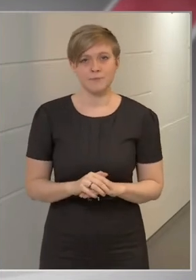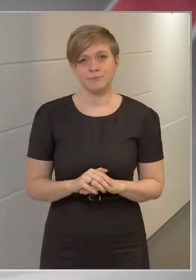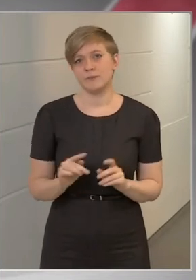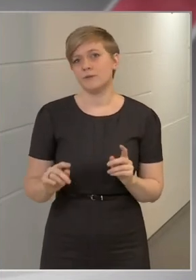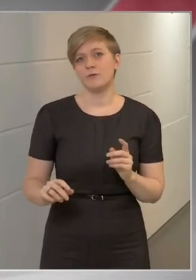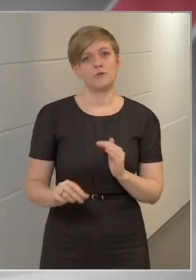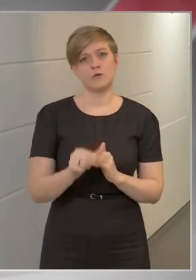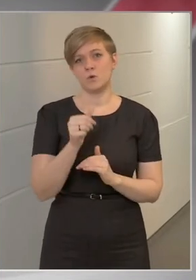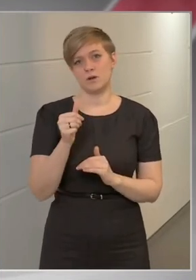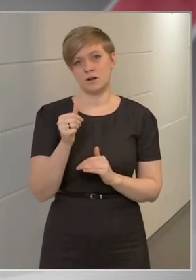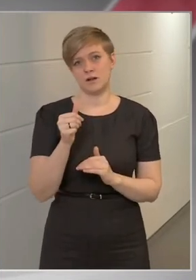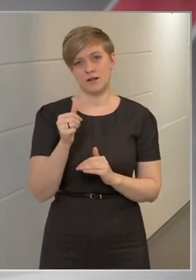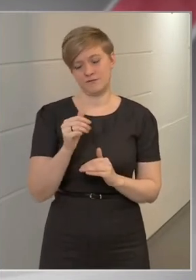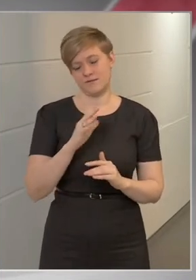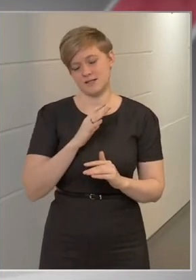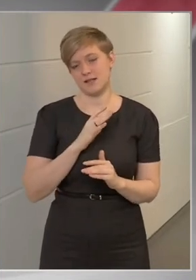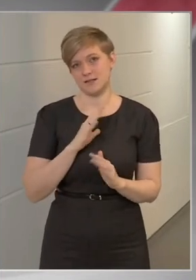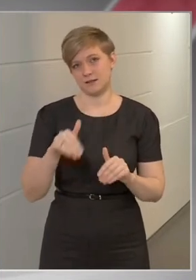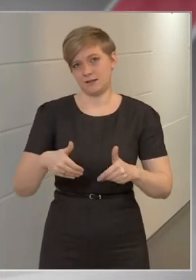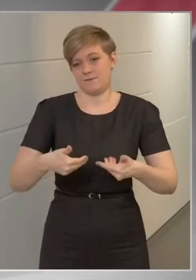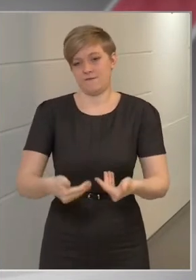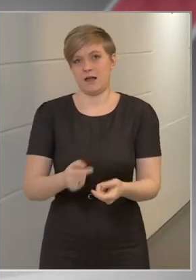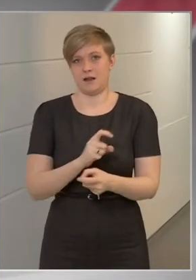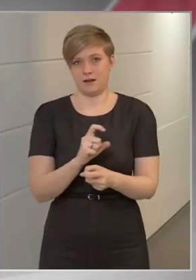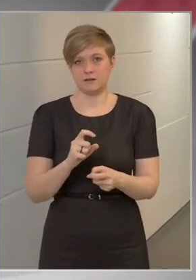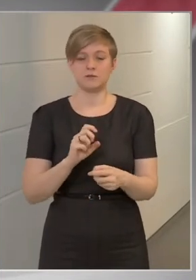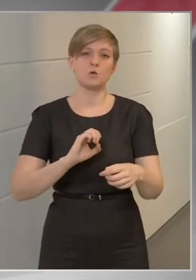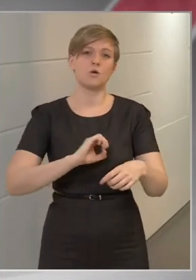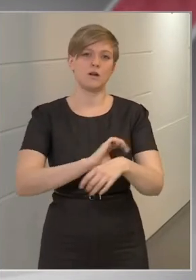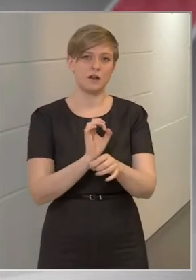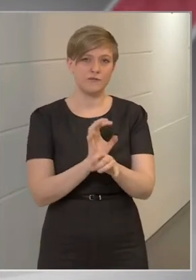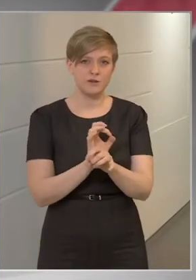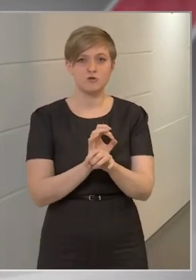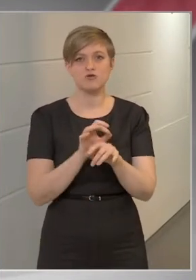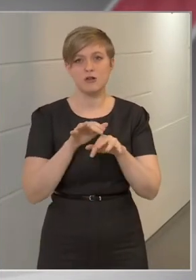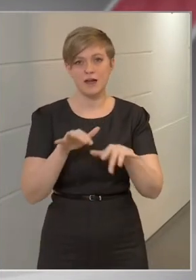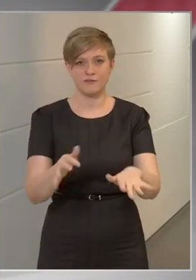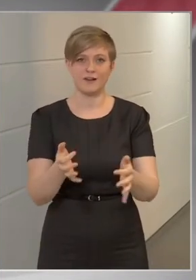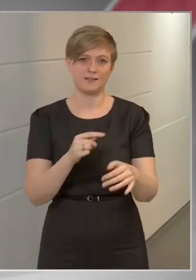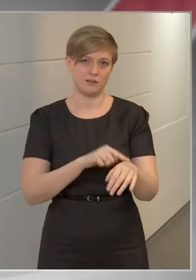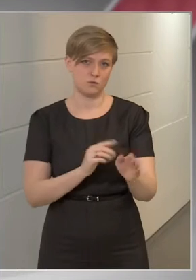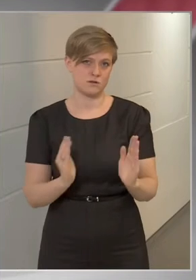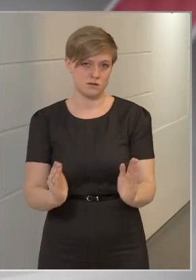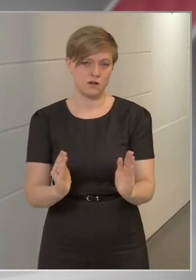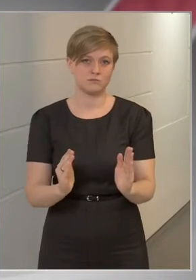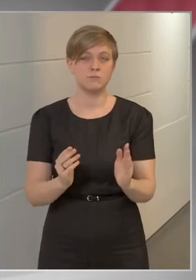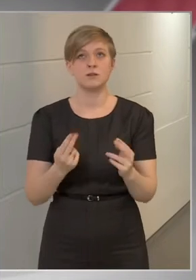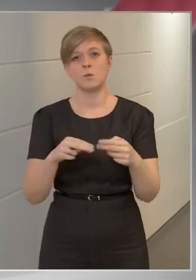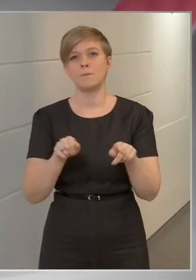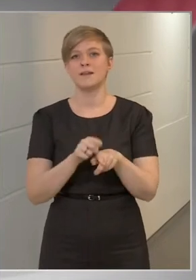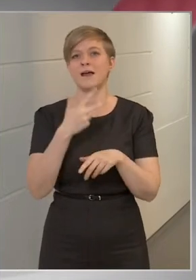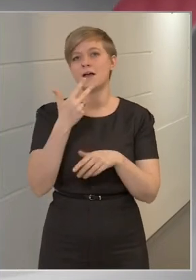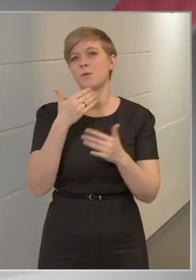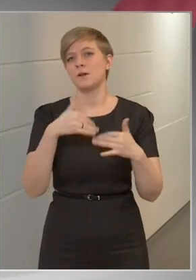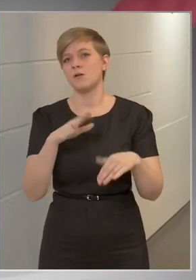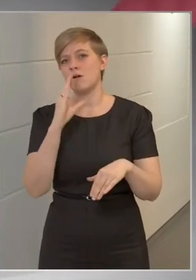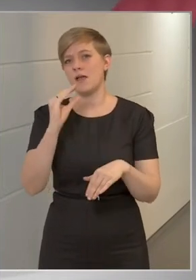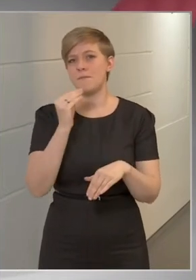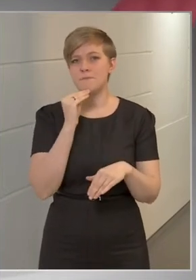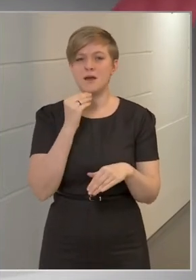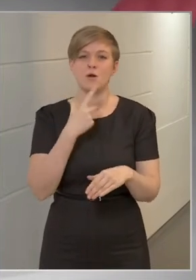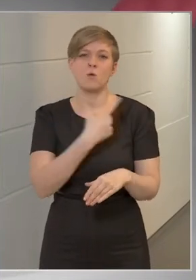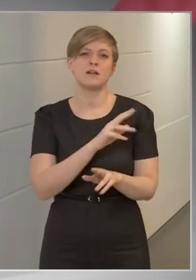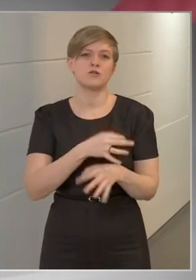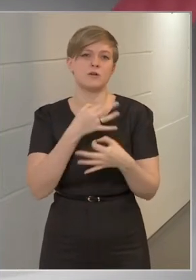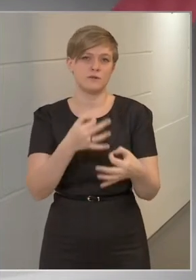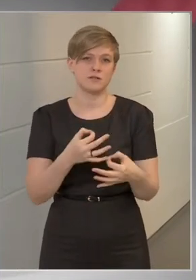különösen veszélyeztetetté teszi koronavírus járvány időszakában, akkor több mint 3 millió ember oltásáról